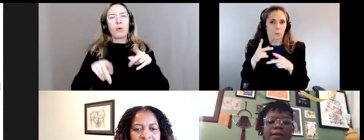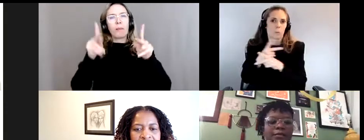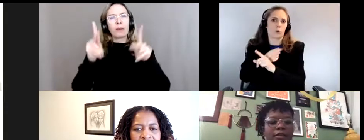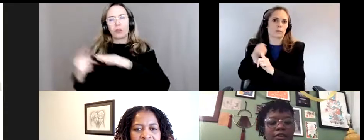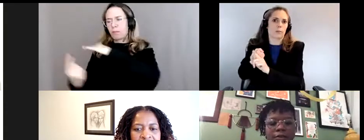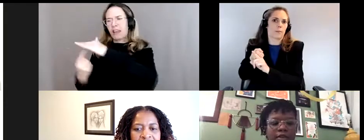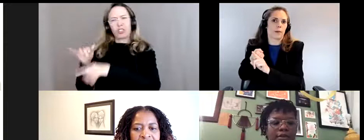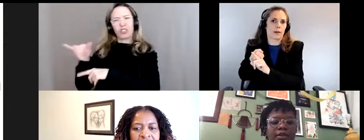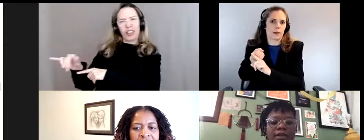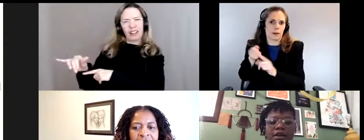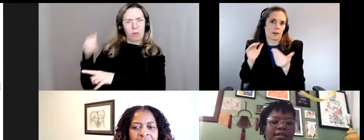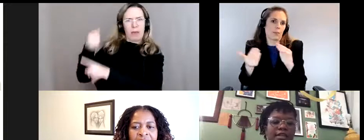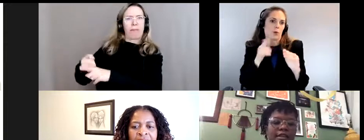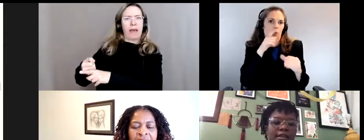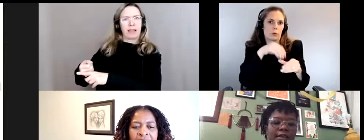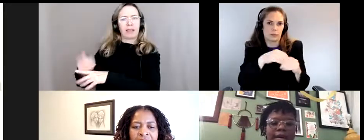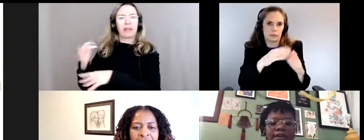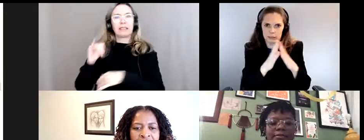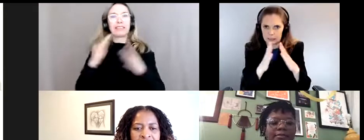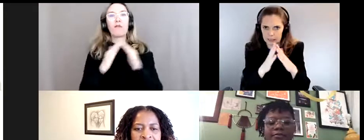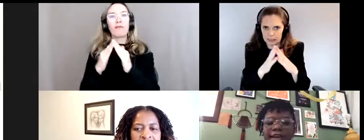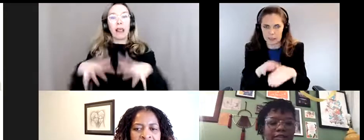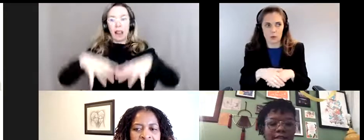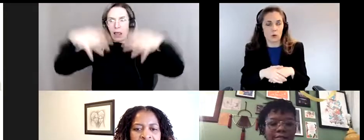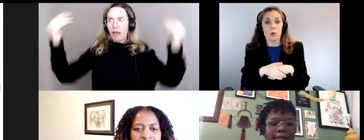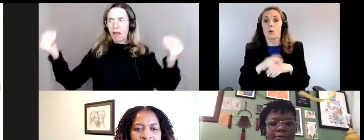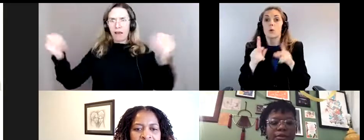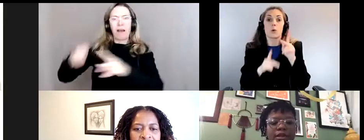plus grand. Les personnes qui vivent à l'extérieur des grandes villes ont un impact plus,